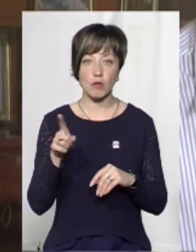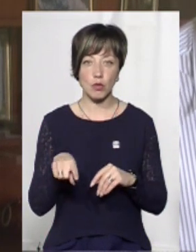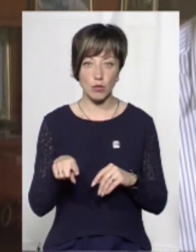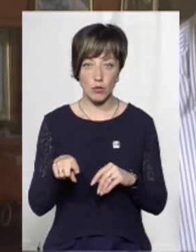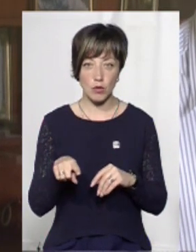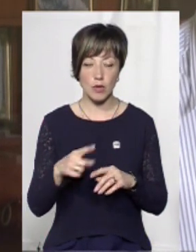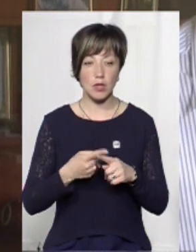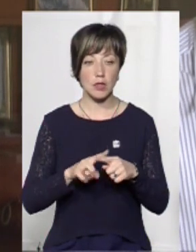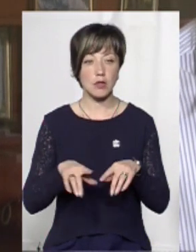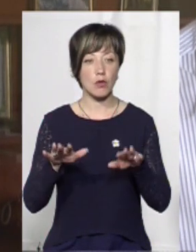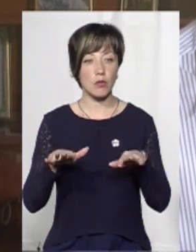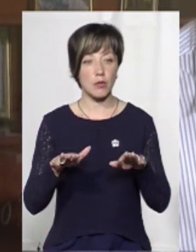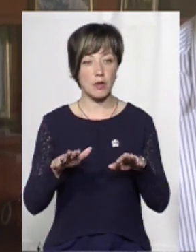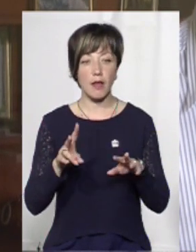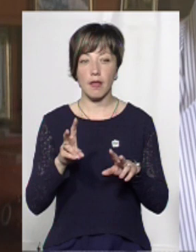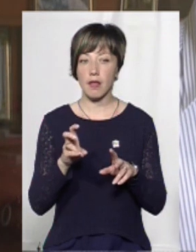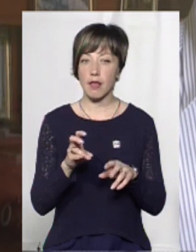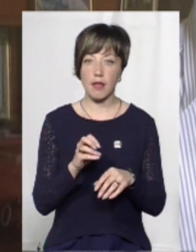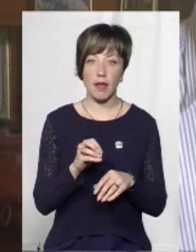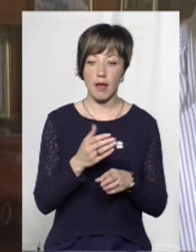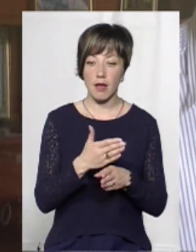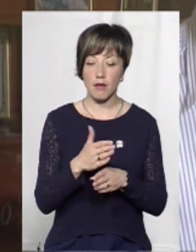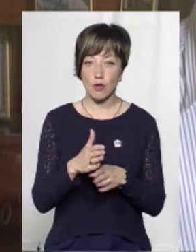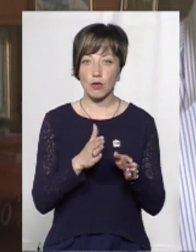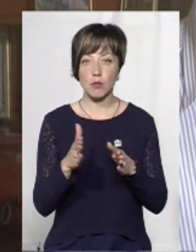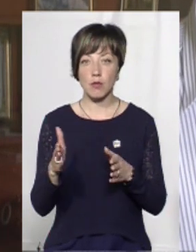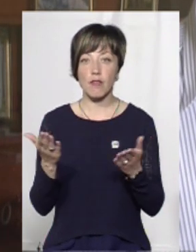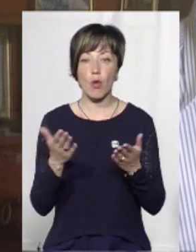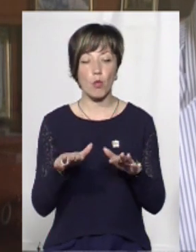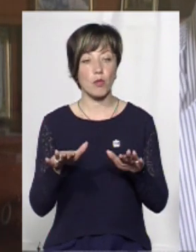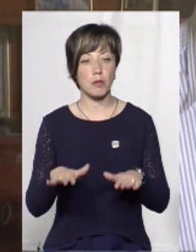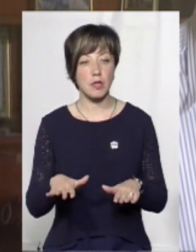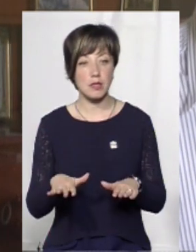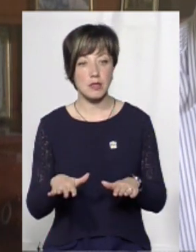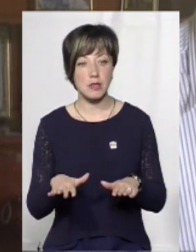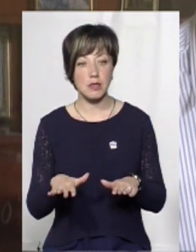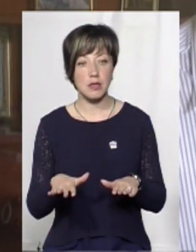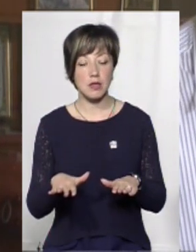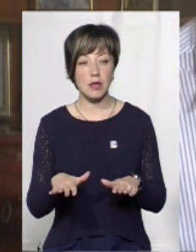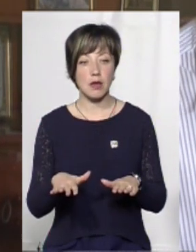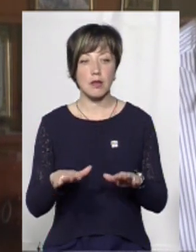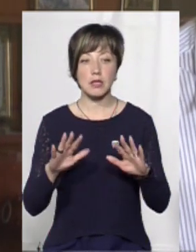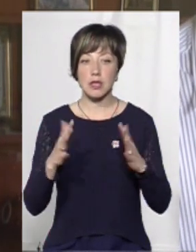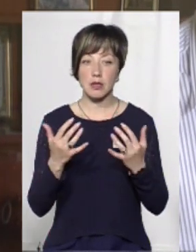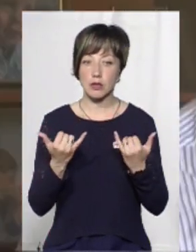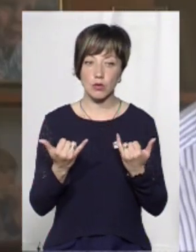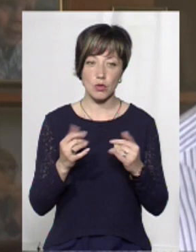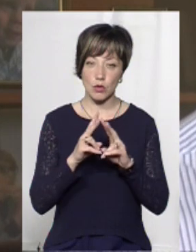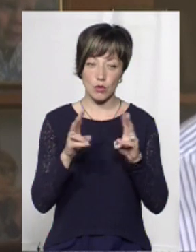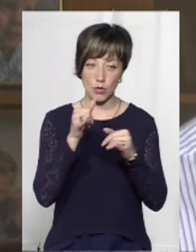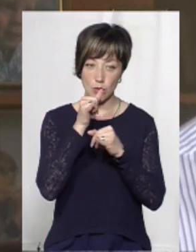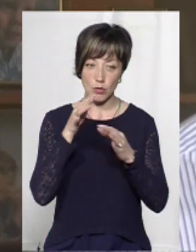всі ці опади випадають досить нерівномірно. І спрогнозувати, в якому місці це може статися, ніхто сьогодні не може.